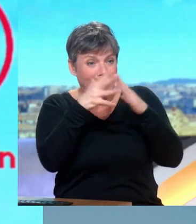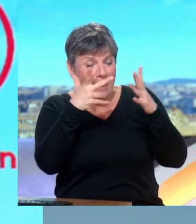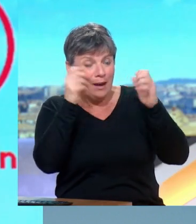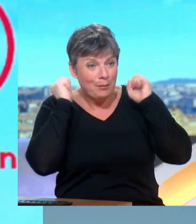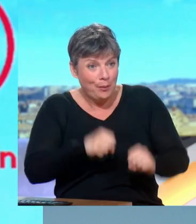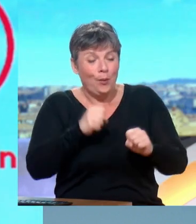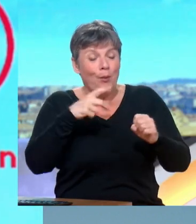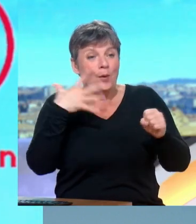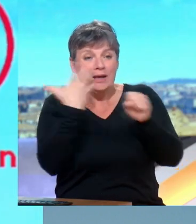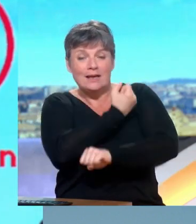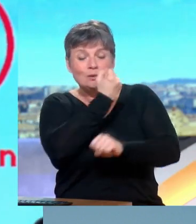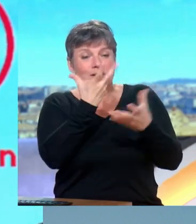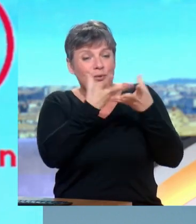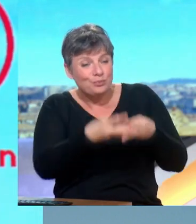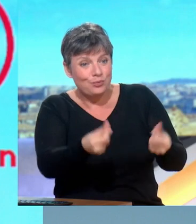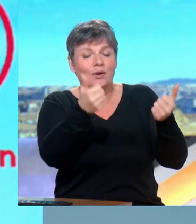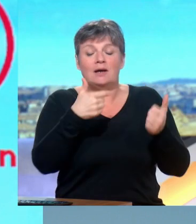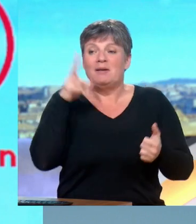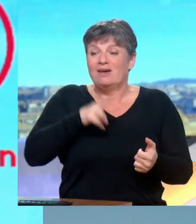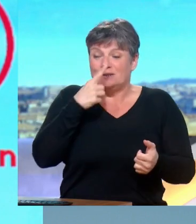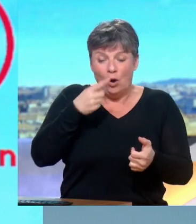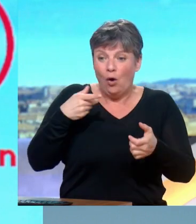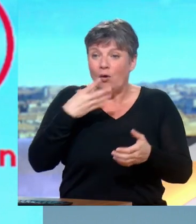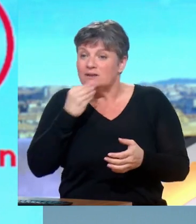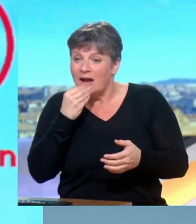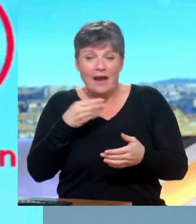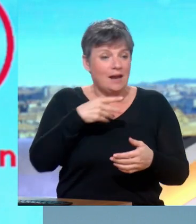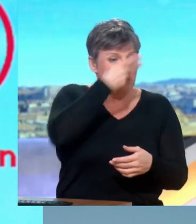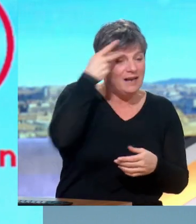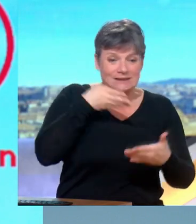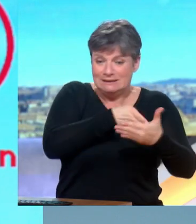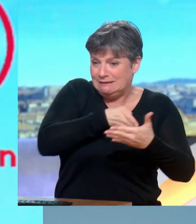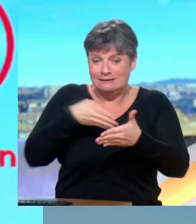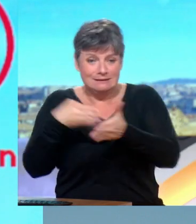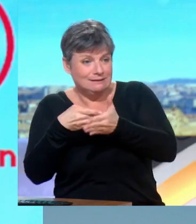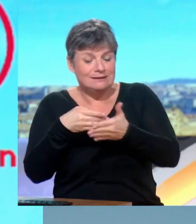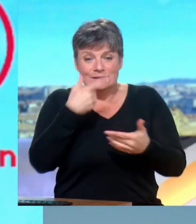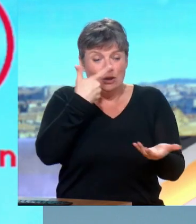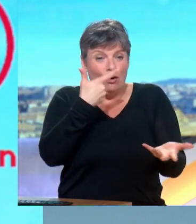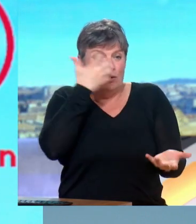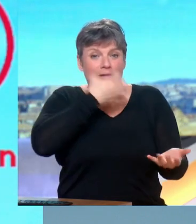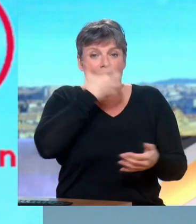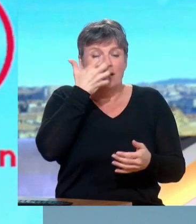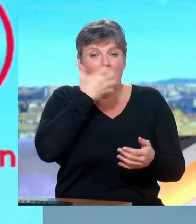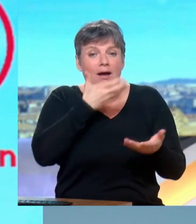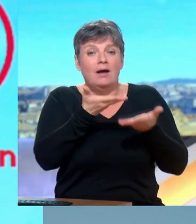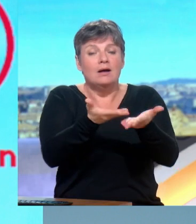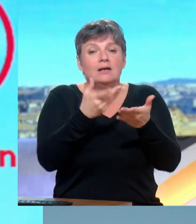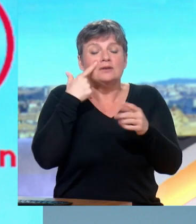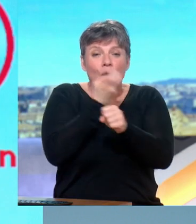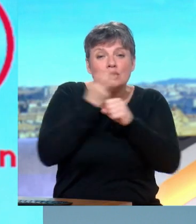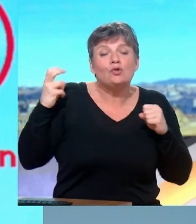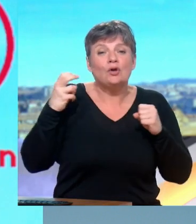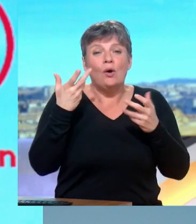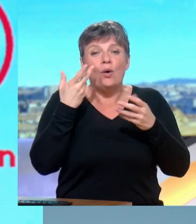tellement l'impasse absolue pour les Israéliens et les Palestiniens. On voit tellement le drame. voit tellement les dangers.